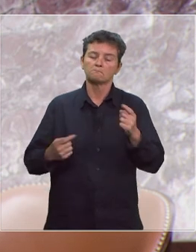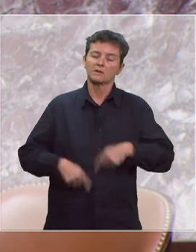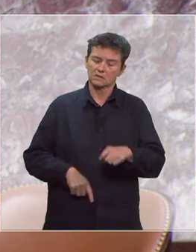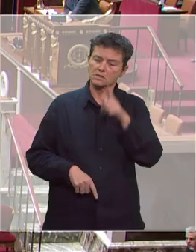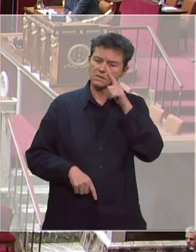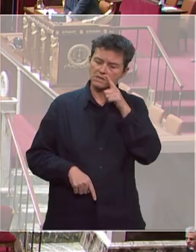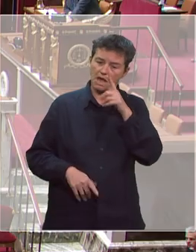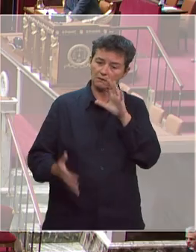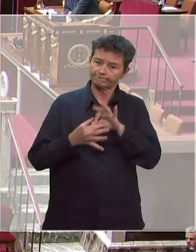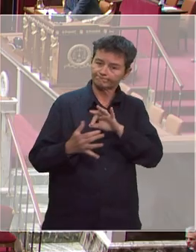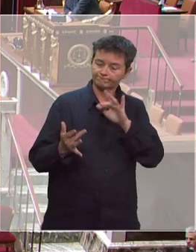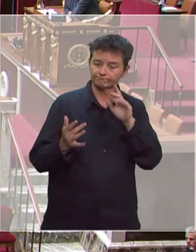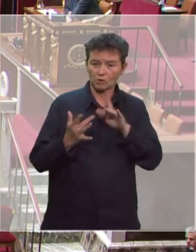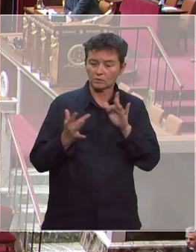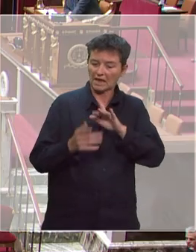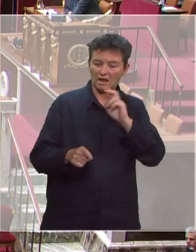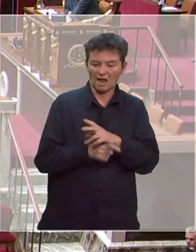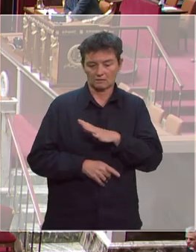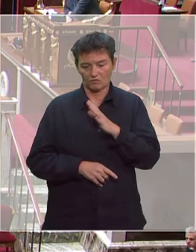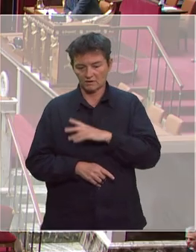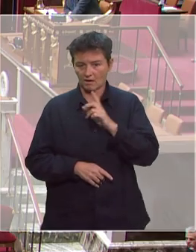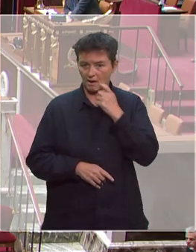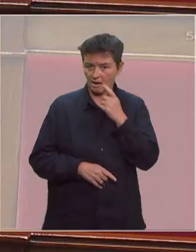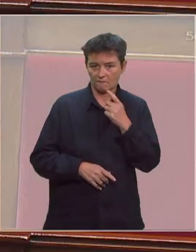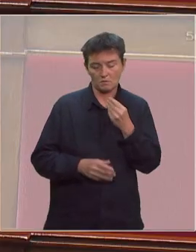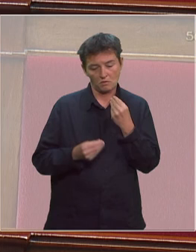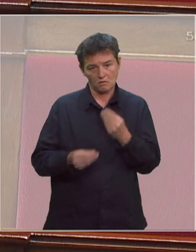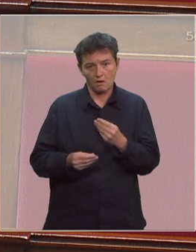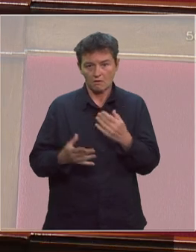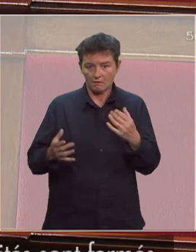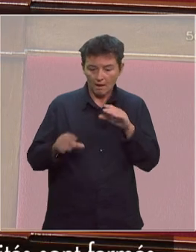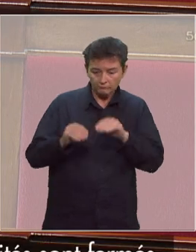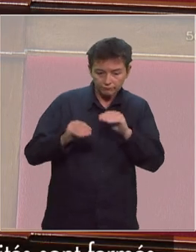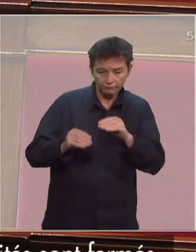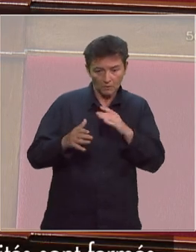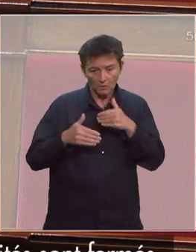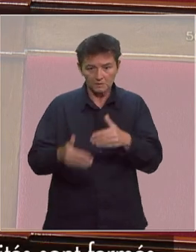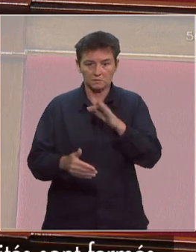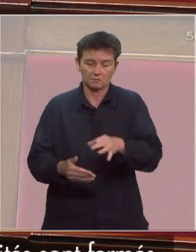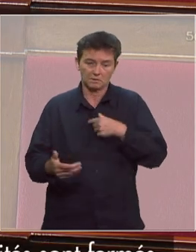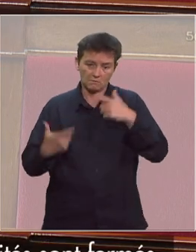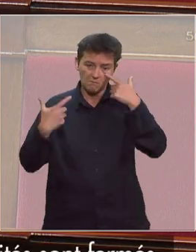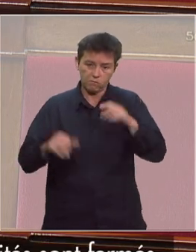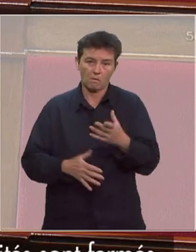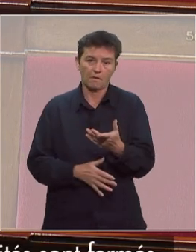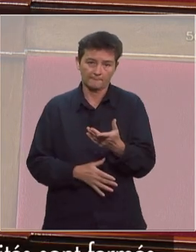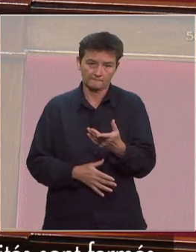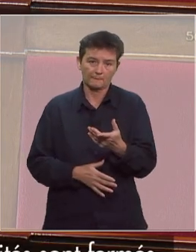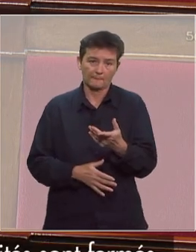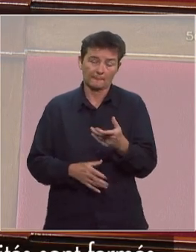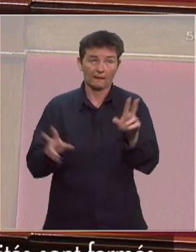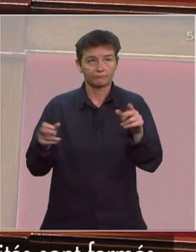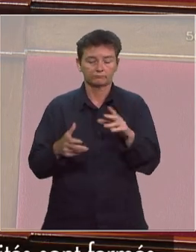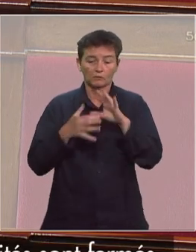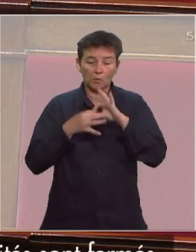tente de maintenir le lien entre l'enseignant et l'élève et d'assurer la poursuite des apprentissages mais nous voyons bien à quel point cette prétendue